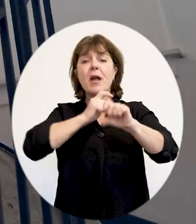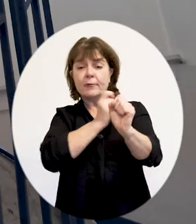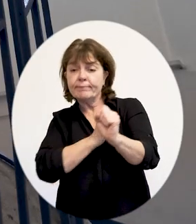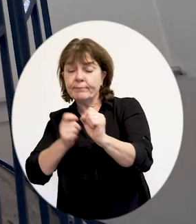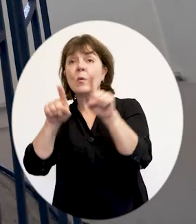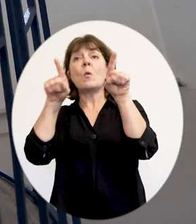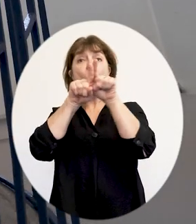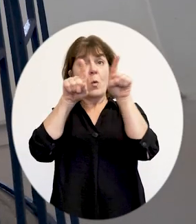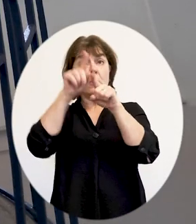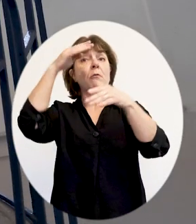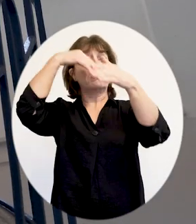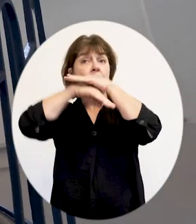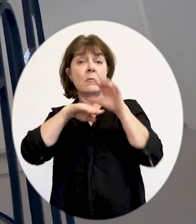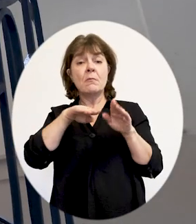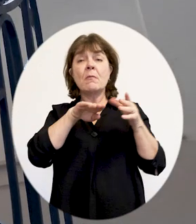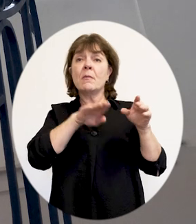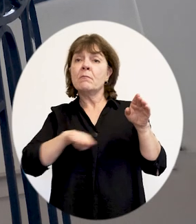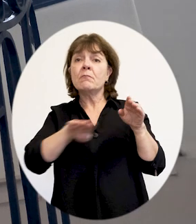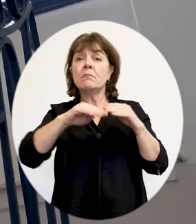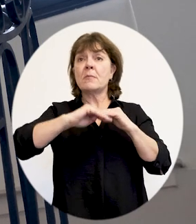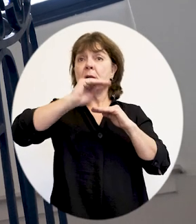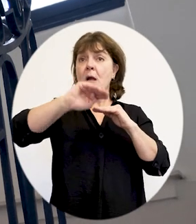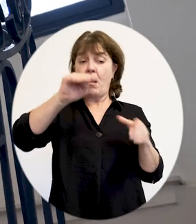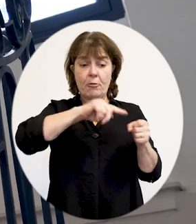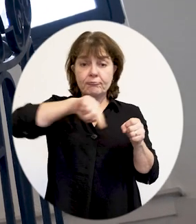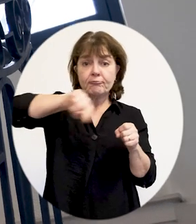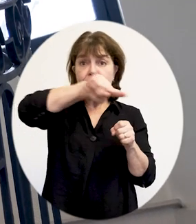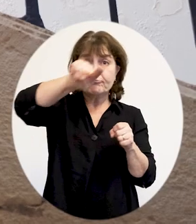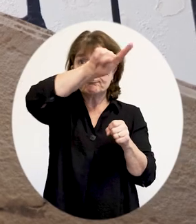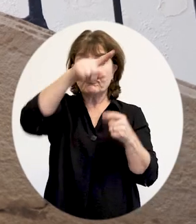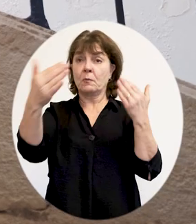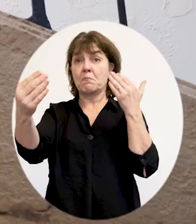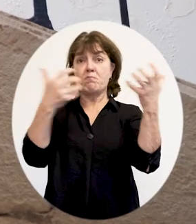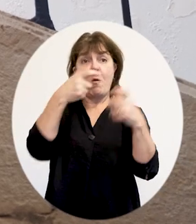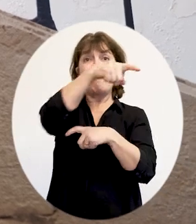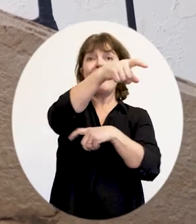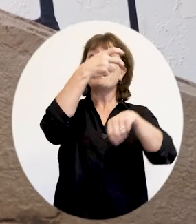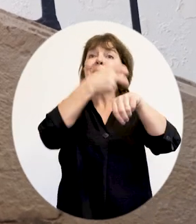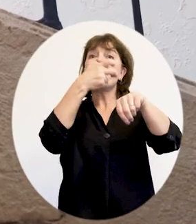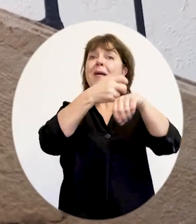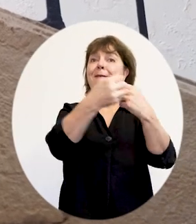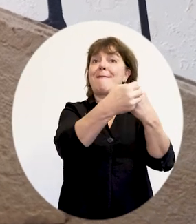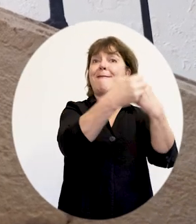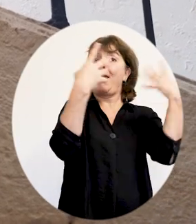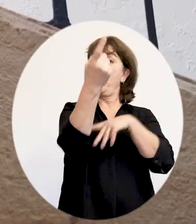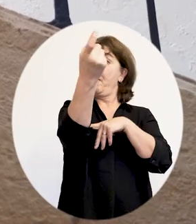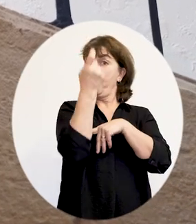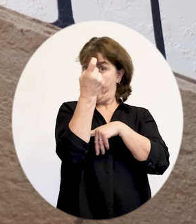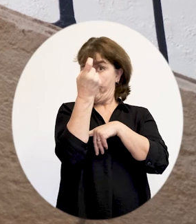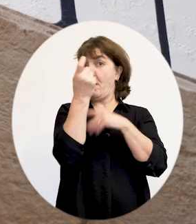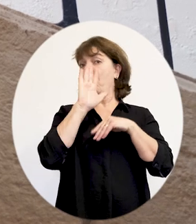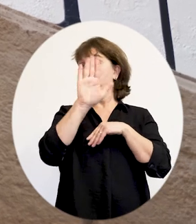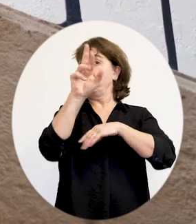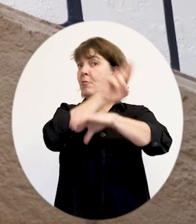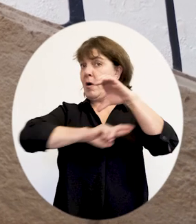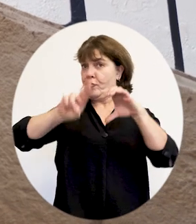forgé, on va le retrouver à l'intérieur du bâtiment pour la rampe d'escalier qui joue avec l'autre matériau qui est la pierre